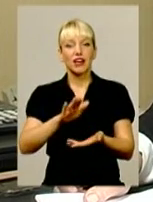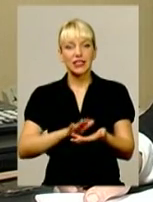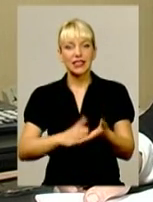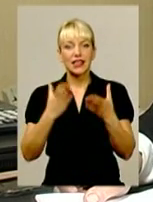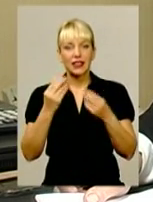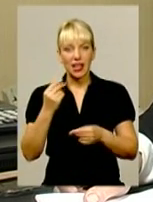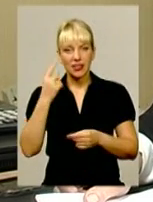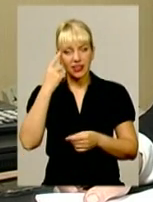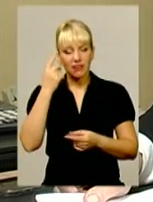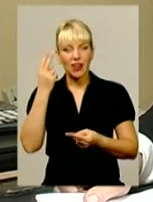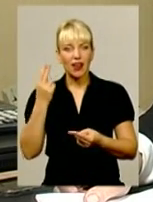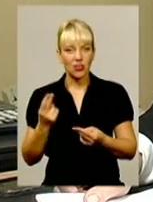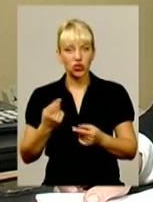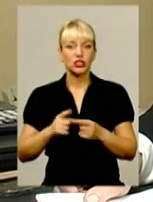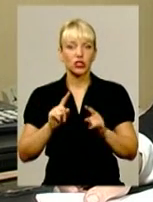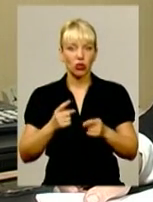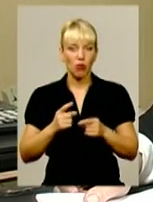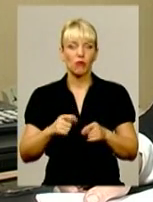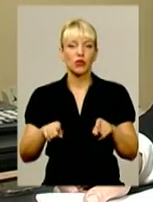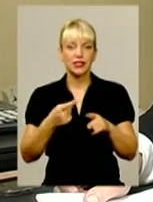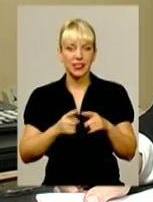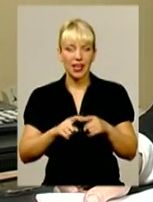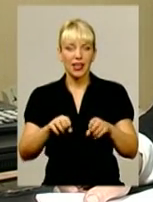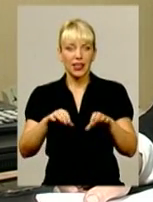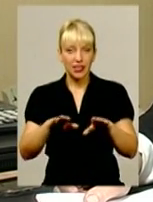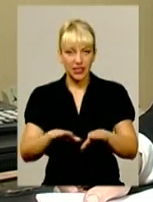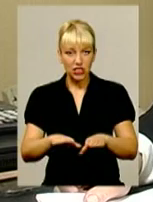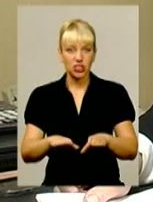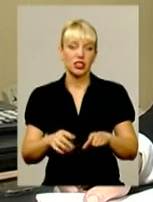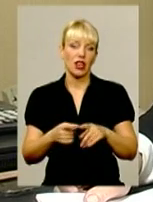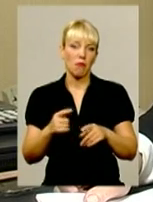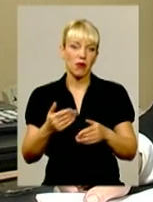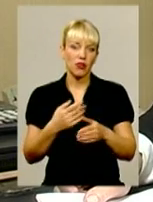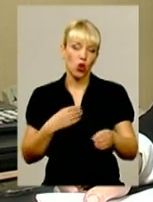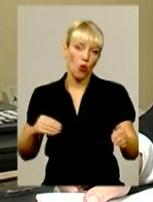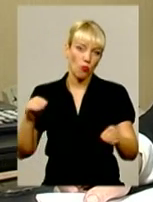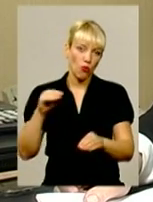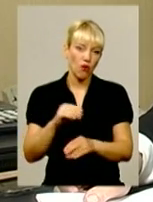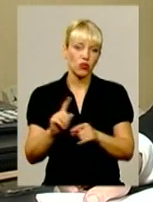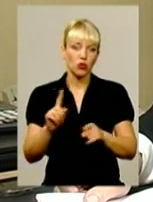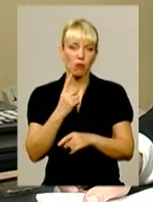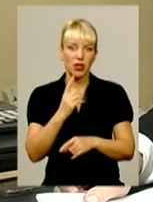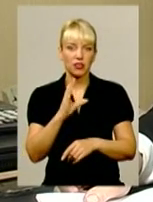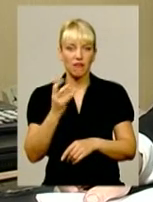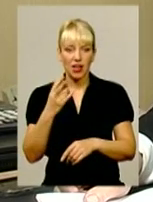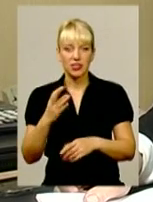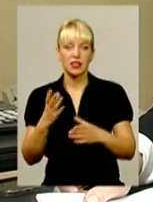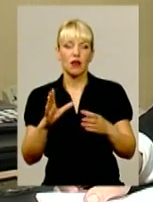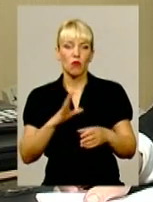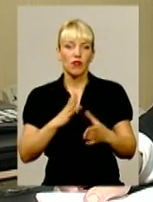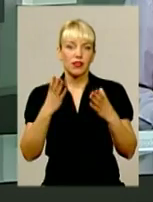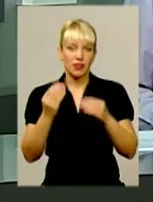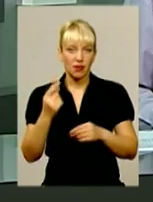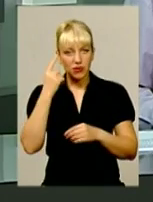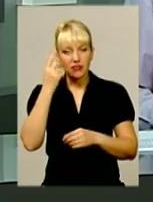тверезості. Тому також ми в це рішення вносимо доповнення, що перше вересня визначити днем тверезості.